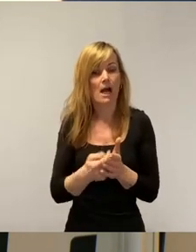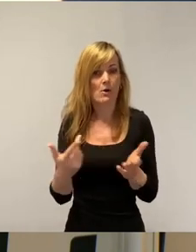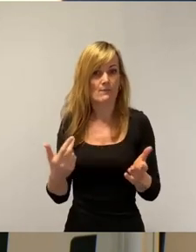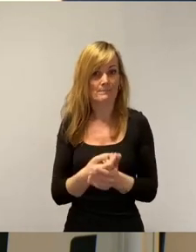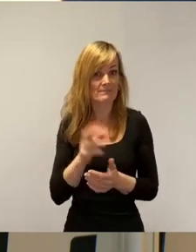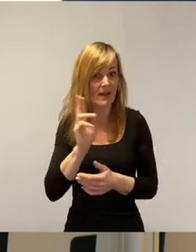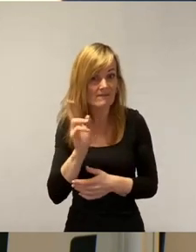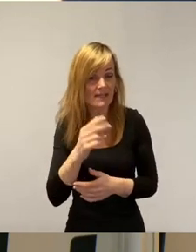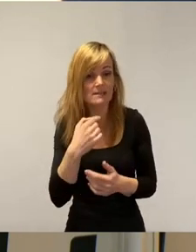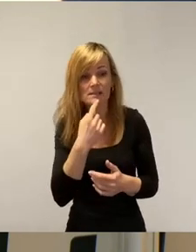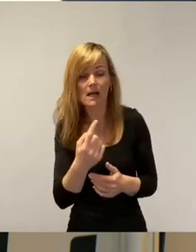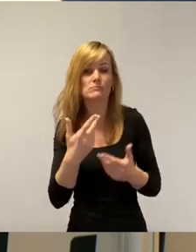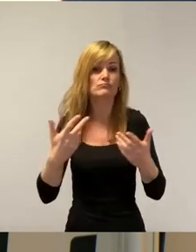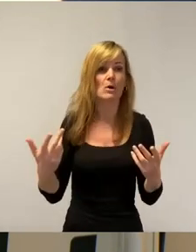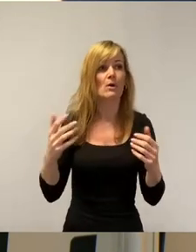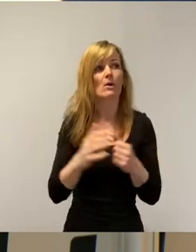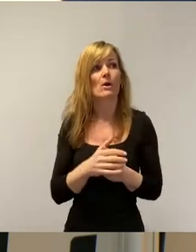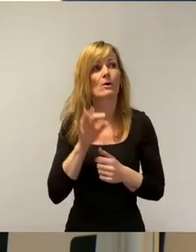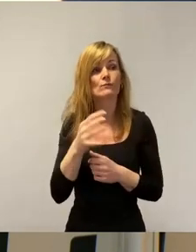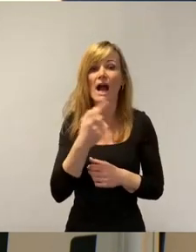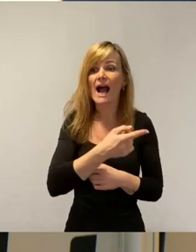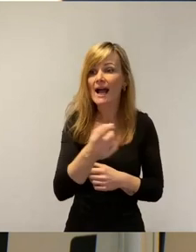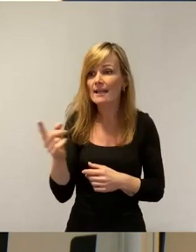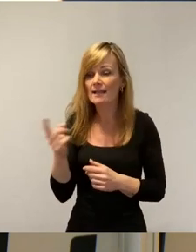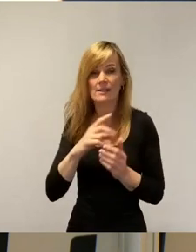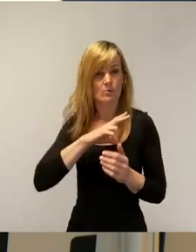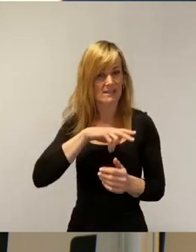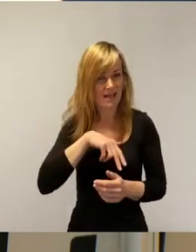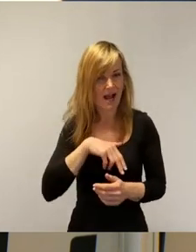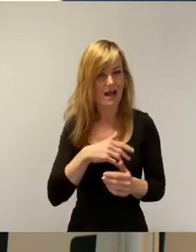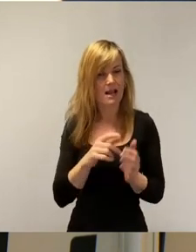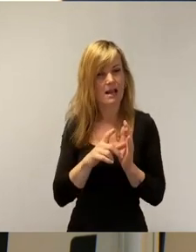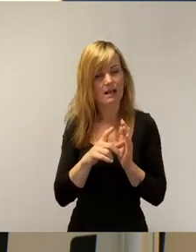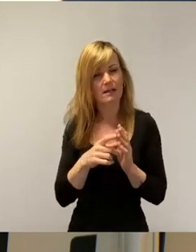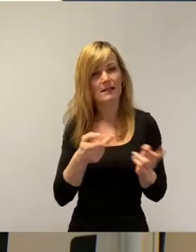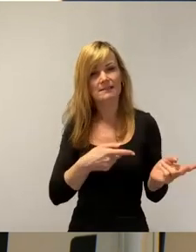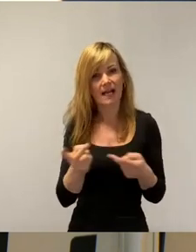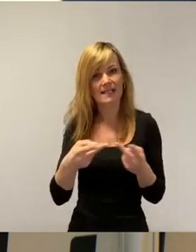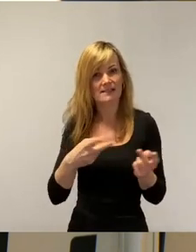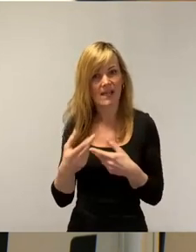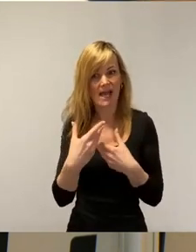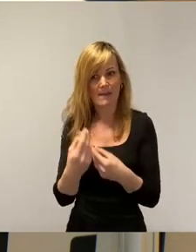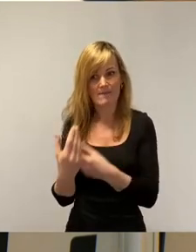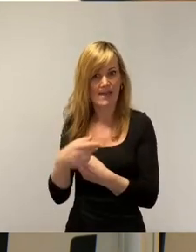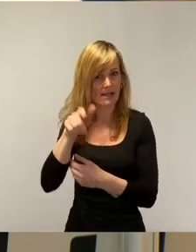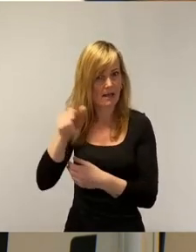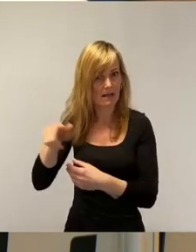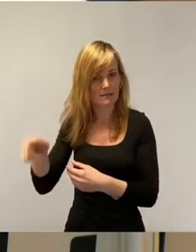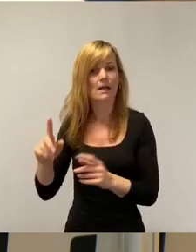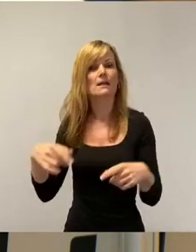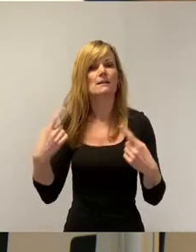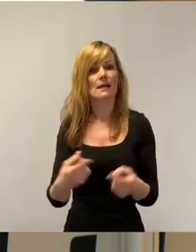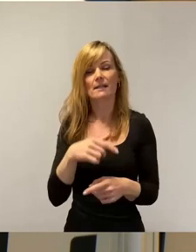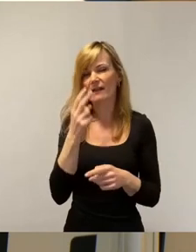denn heißt, für alle SozialtransferempfängerInnen, was ist denn dann mit BAföG?